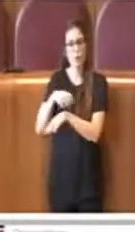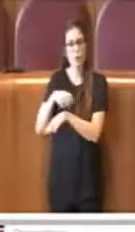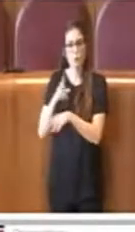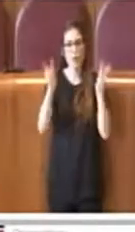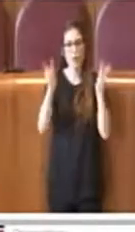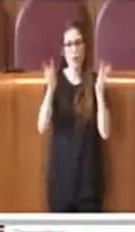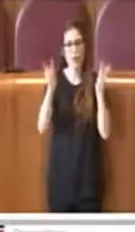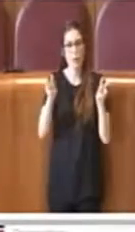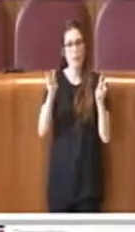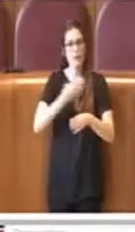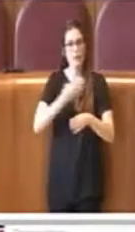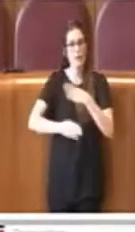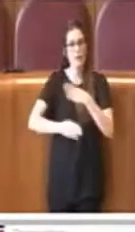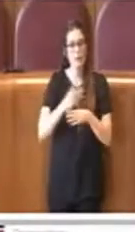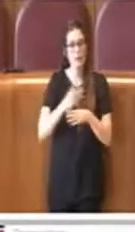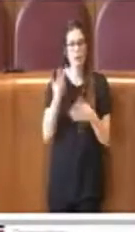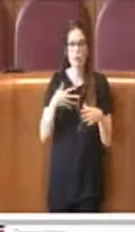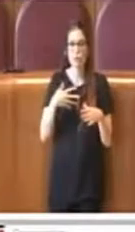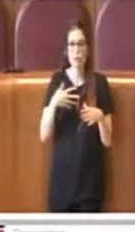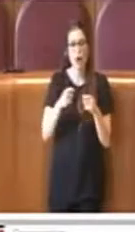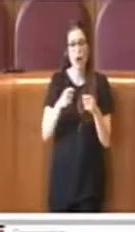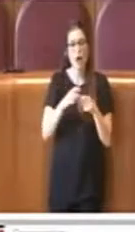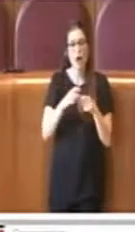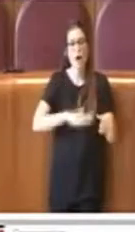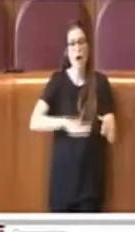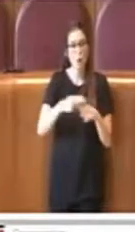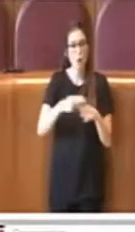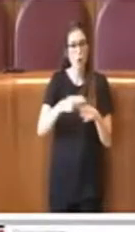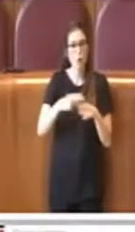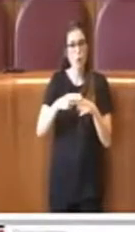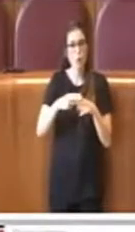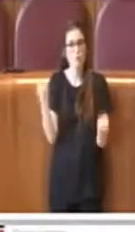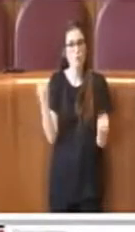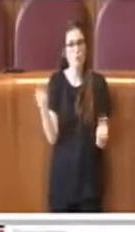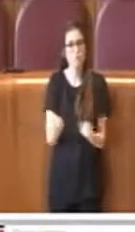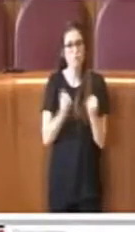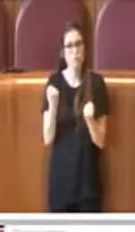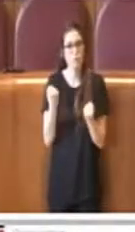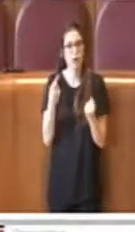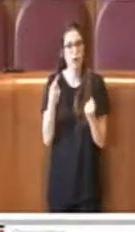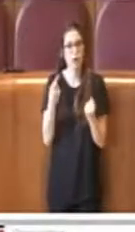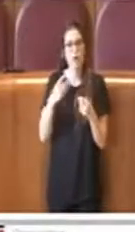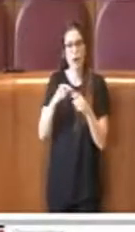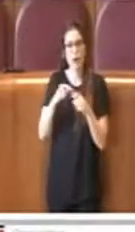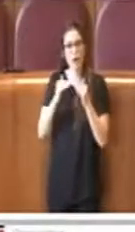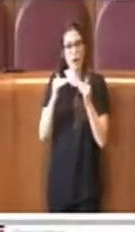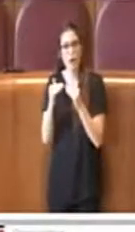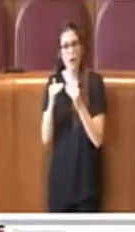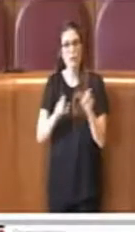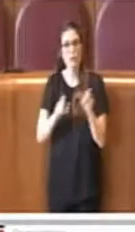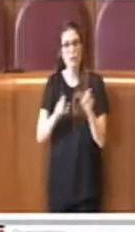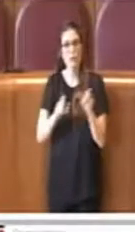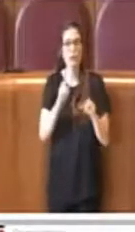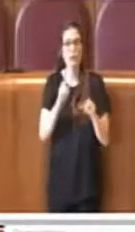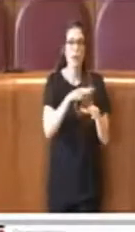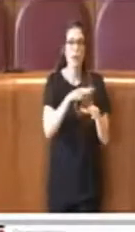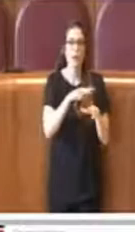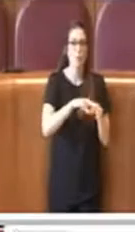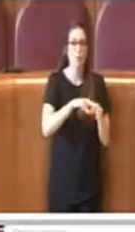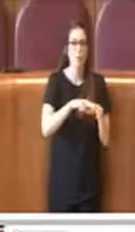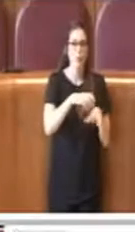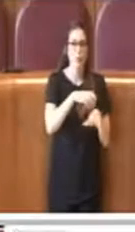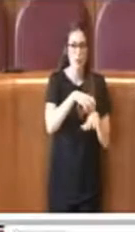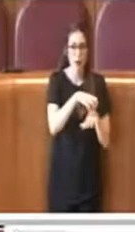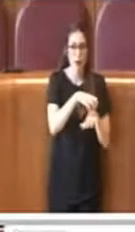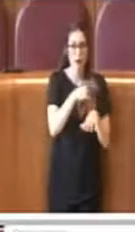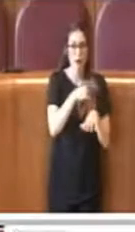disabilità, di fatto operative sul territorio di Roma già da diversi anni, sia a livello cittadino che a livello municipale. La riforma si è